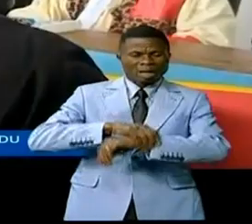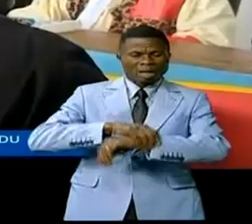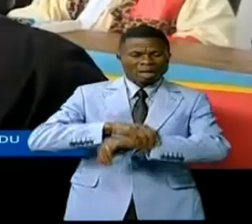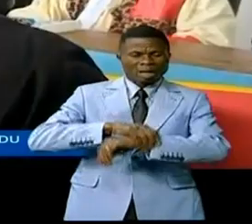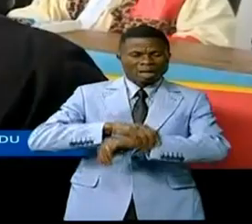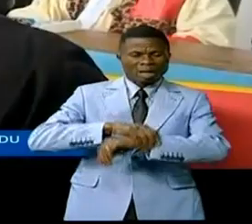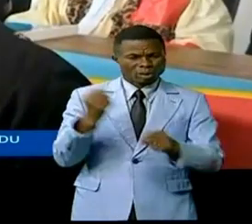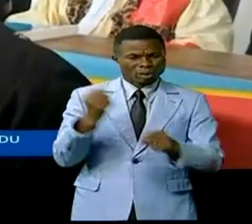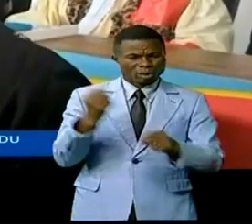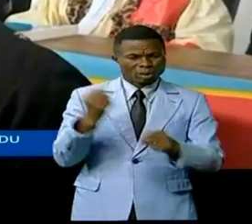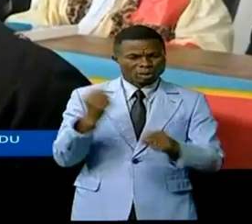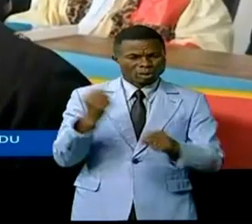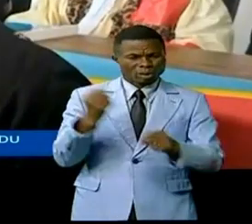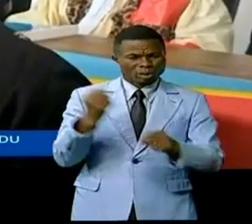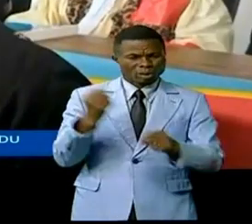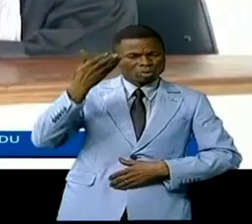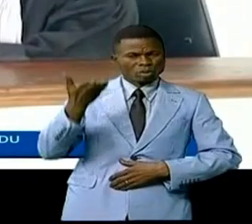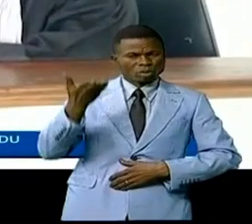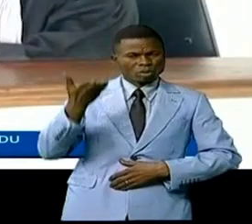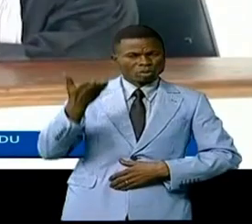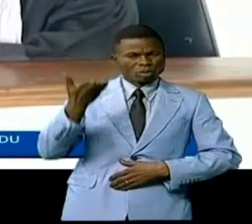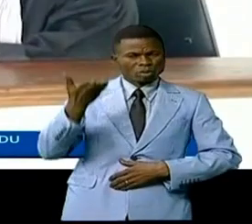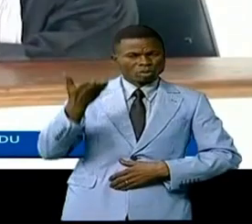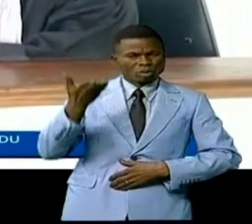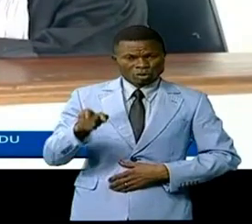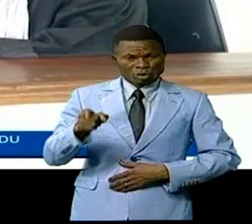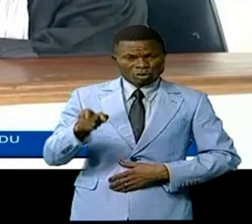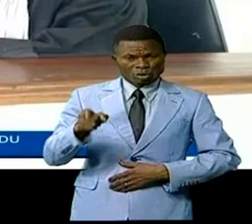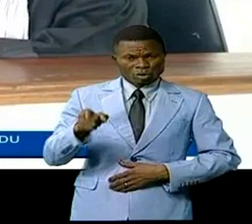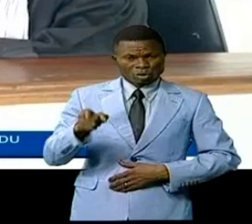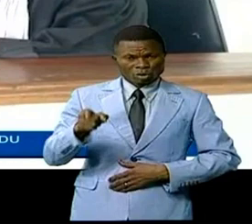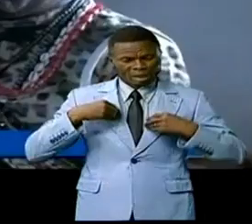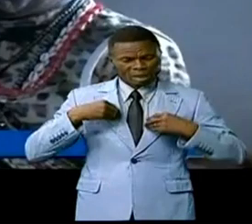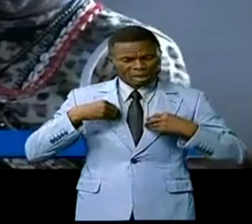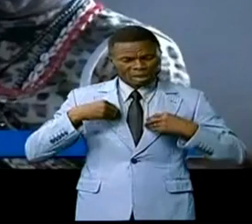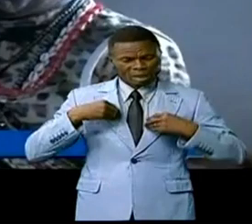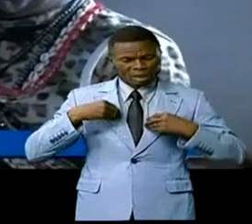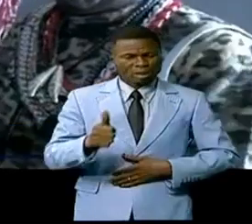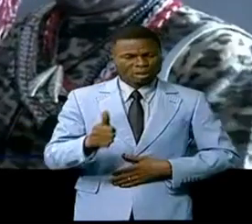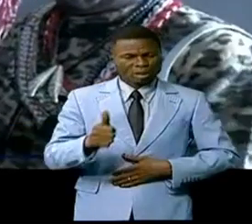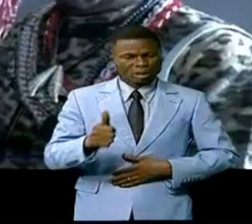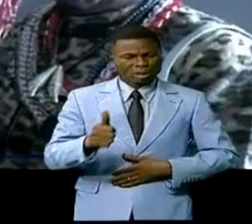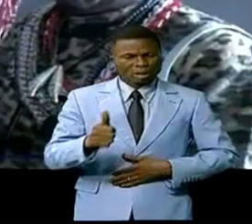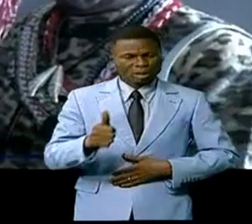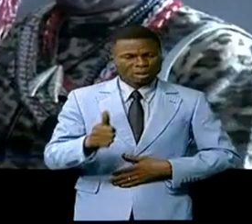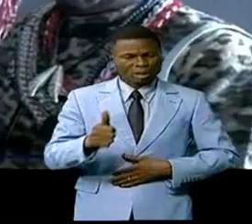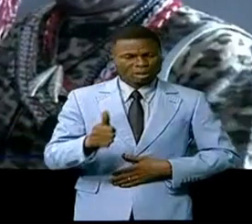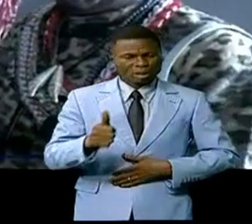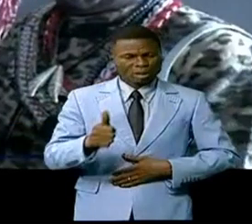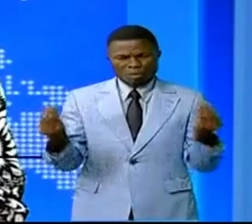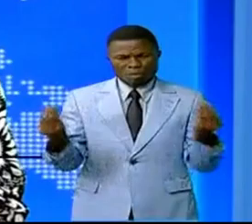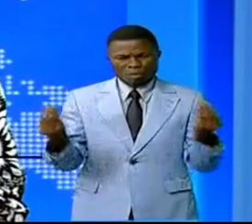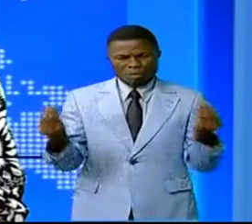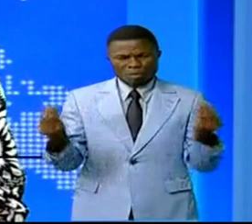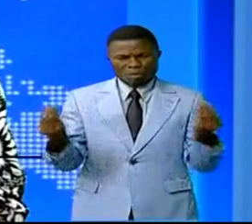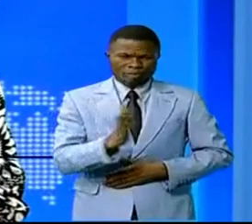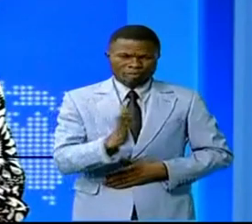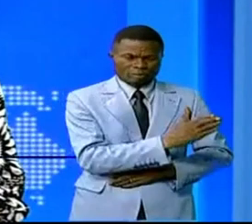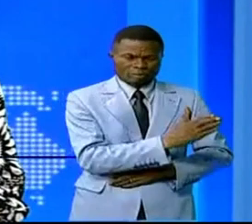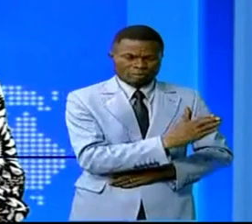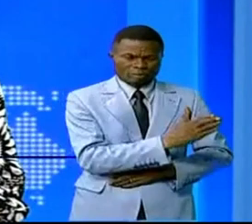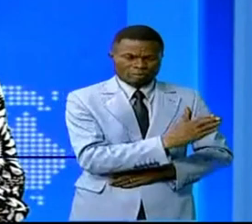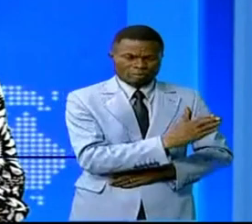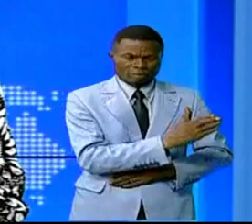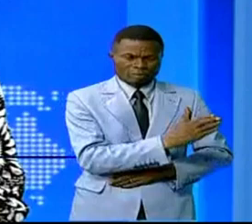fonctions, statuts et grades. Celles-ci ne peuvent être en aucun cas traduites devant la Cour d'appel. Restons